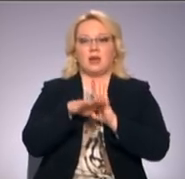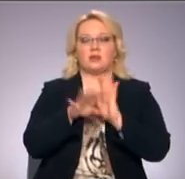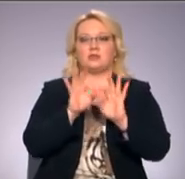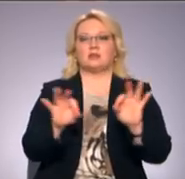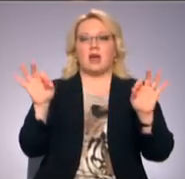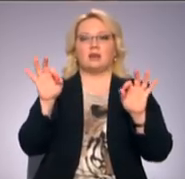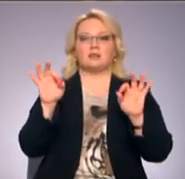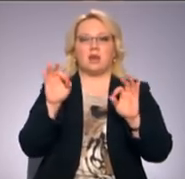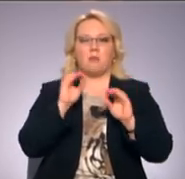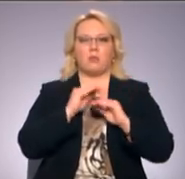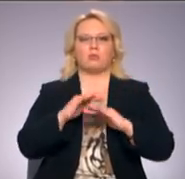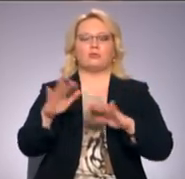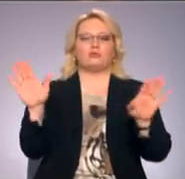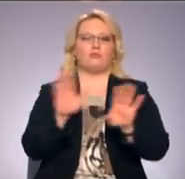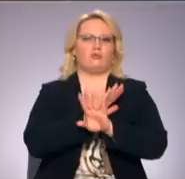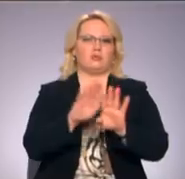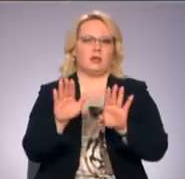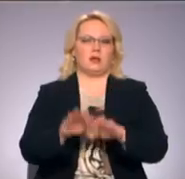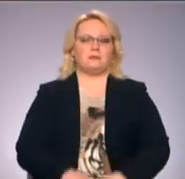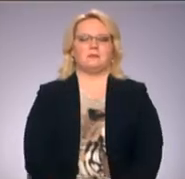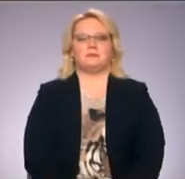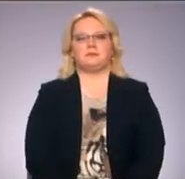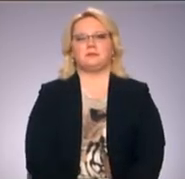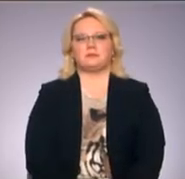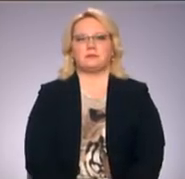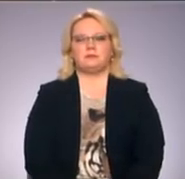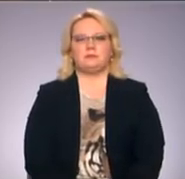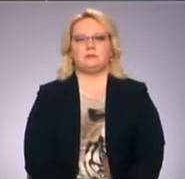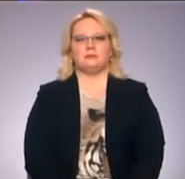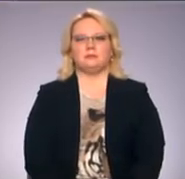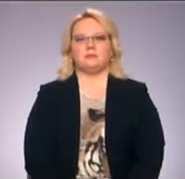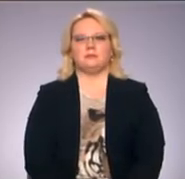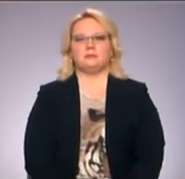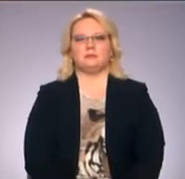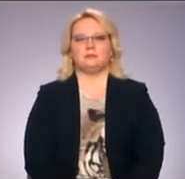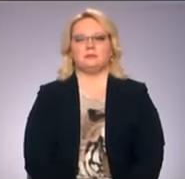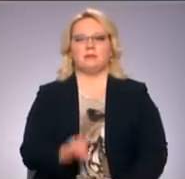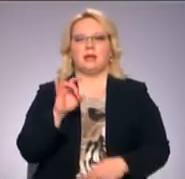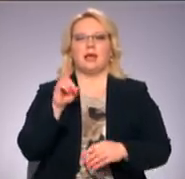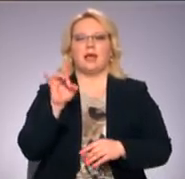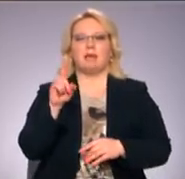skaista plūstoša mūzika. Andris Gross, Edgars Bitte, Latvijas televīzija. Hip-hops ir dzīvs!